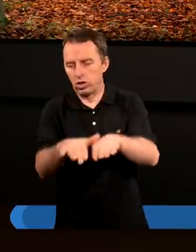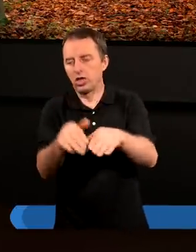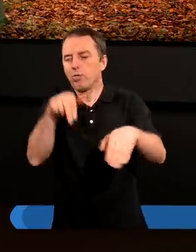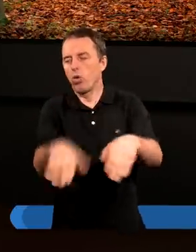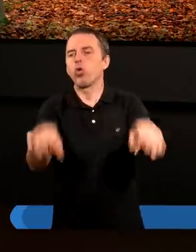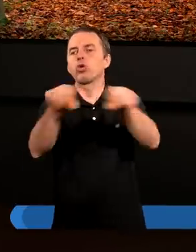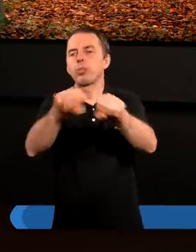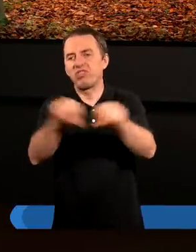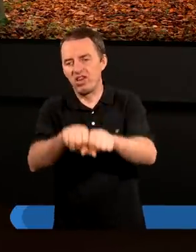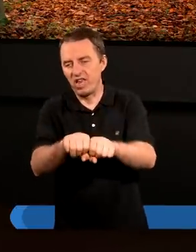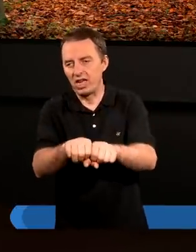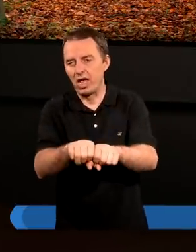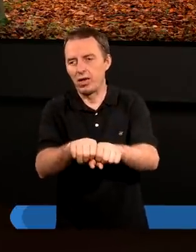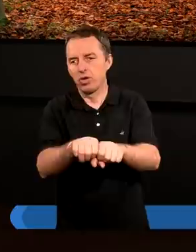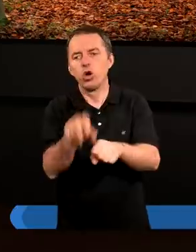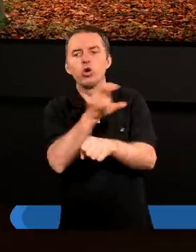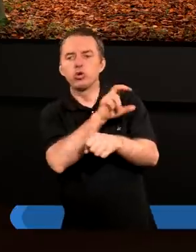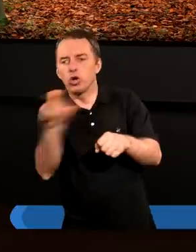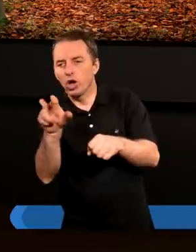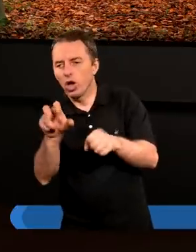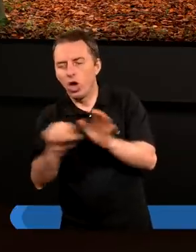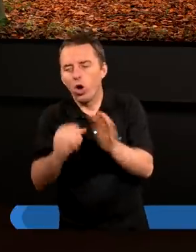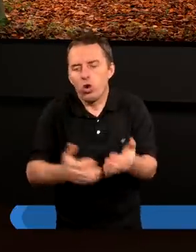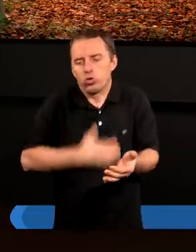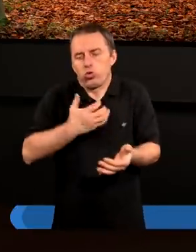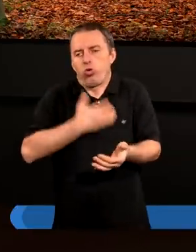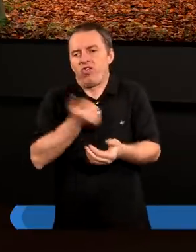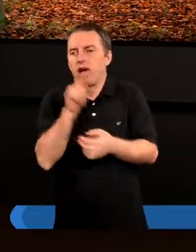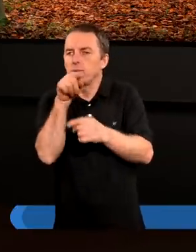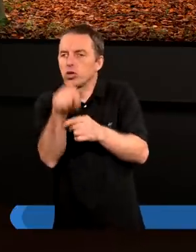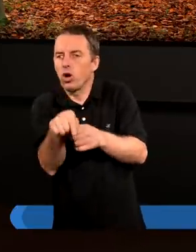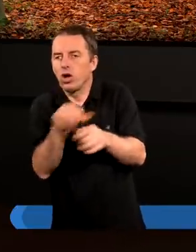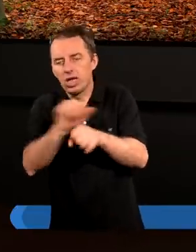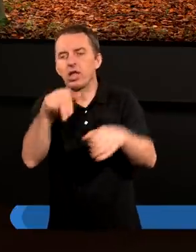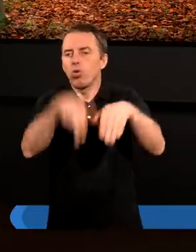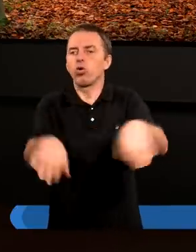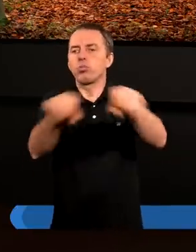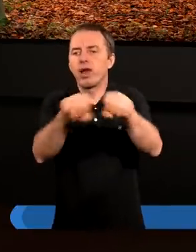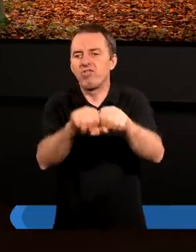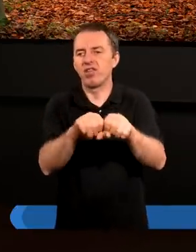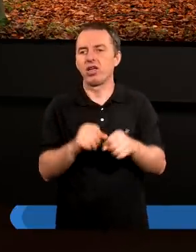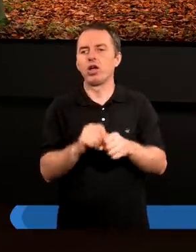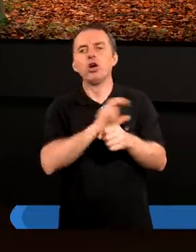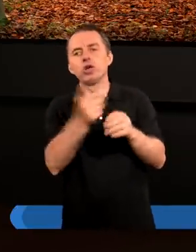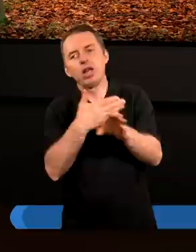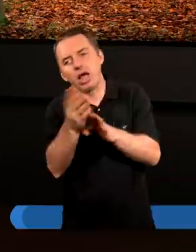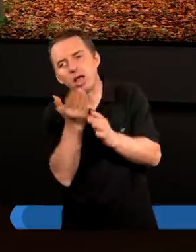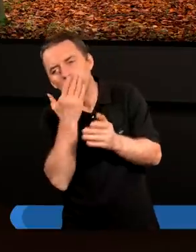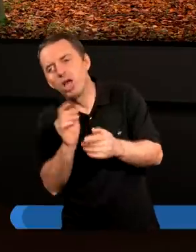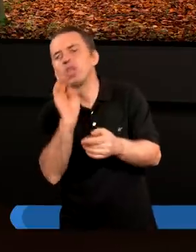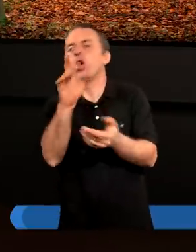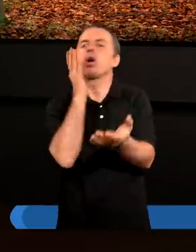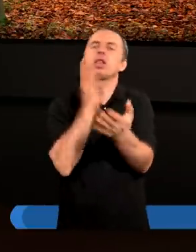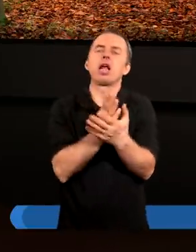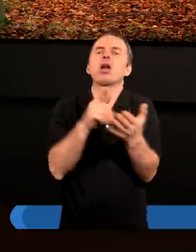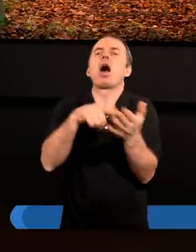zostajemy usprawiedliwieni. Czy odczuwamy to, że jesteśmy usprawiedliwieni? Czy nadal mówimy, ale to